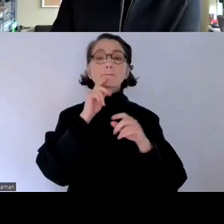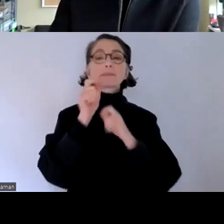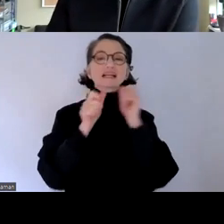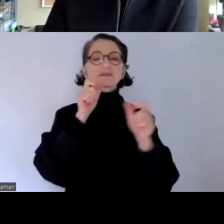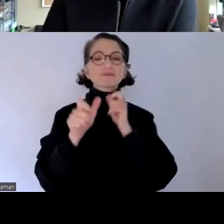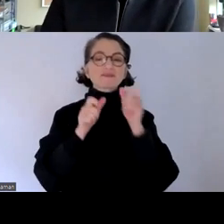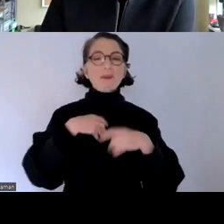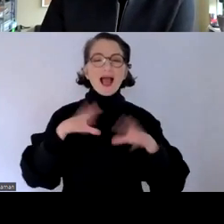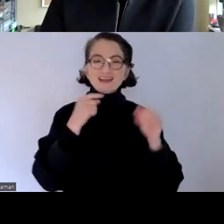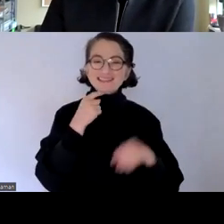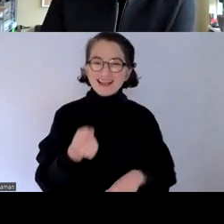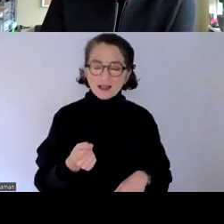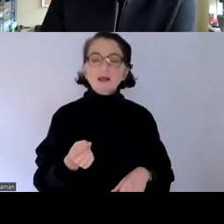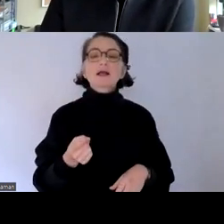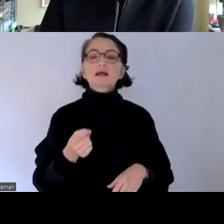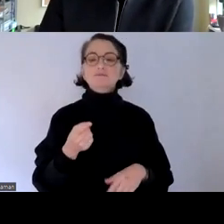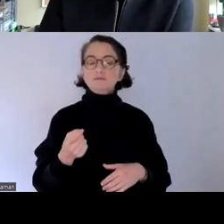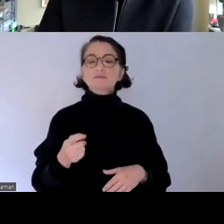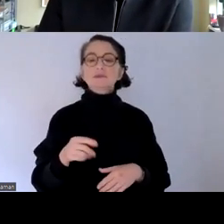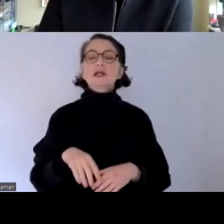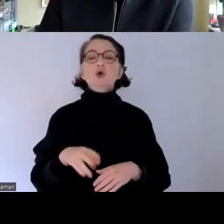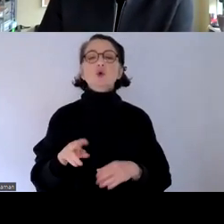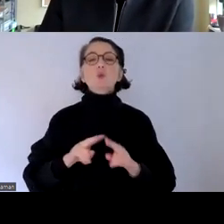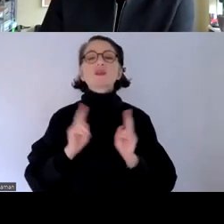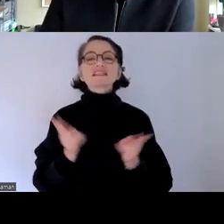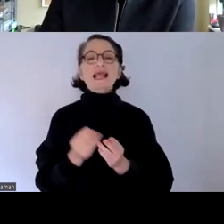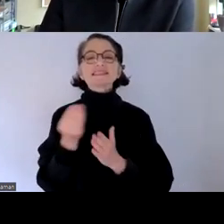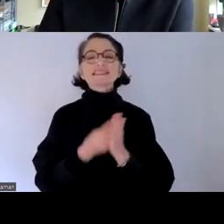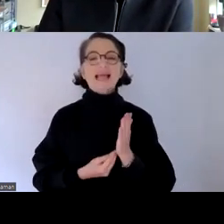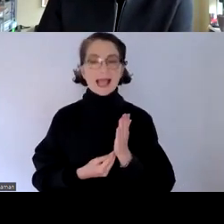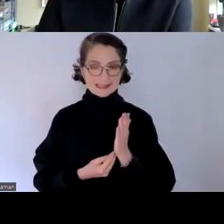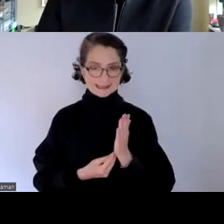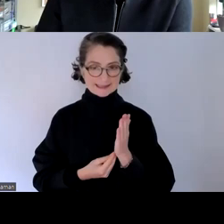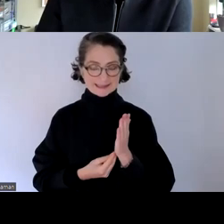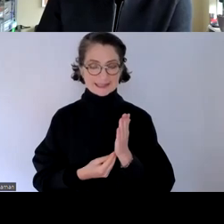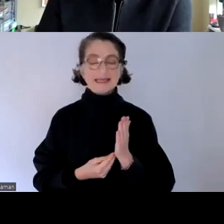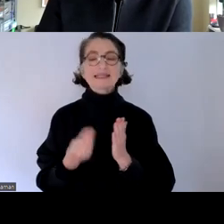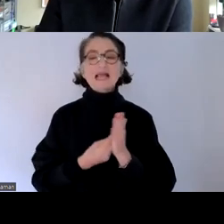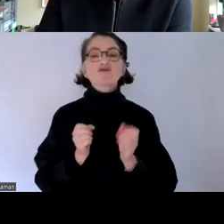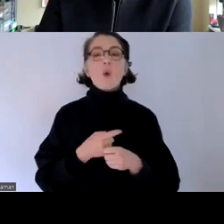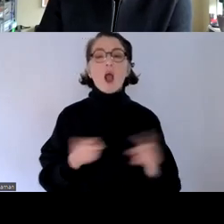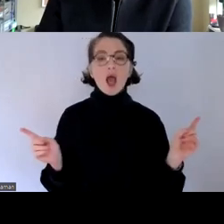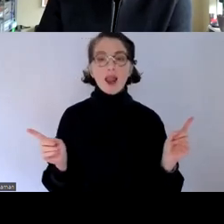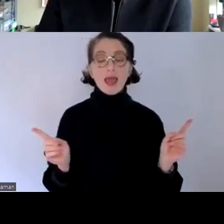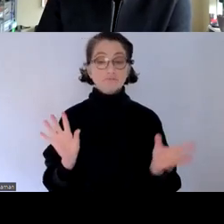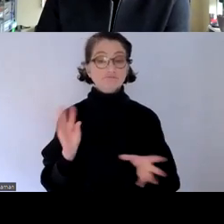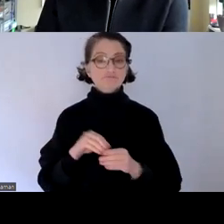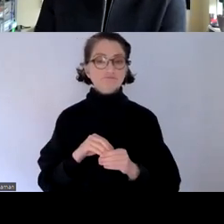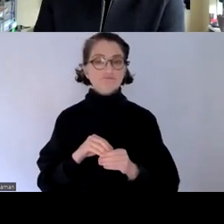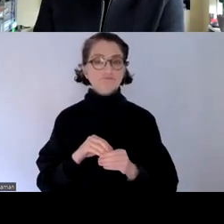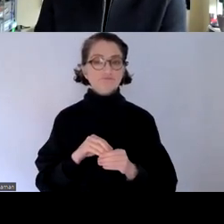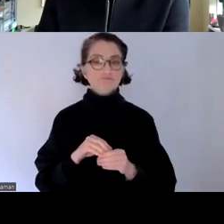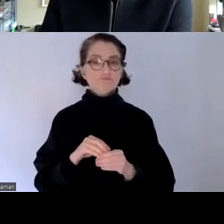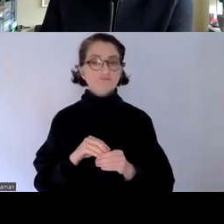die ich ihn eingangs benannte das universal design als forderung für ein design für alle eben mit benannt